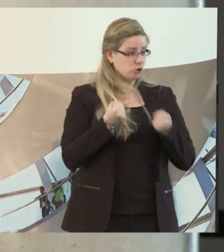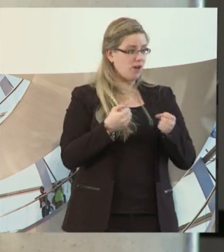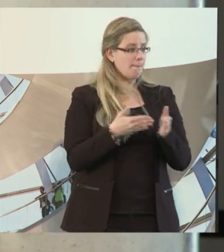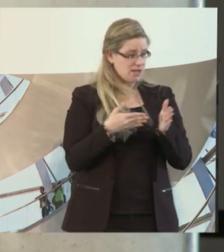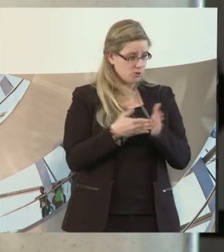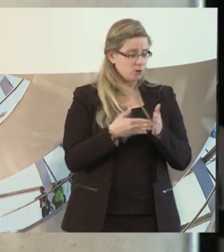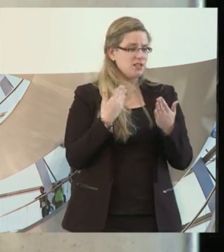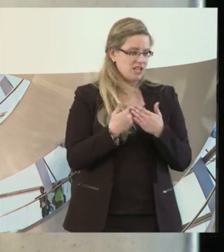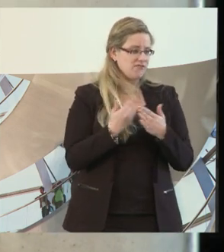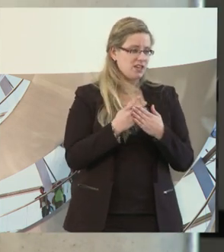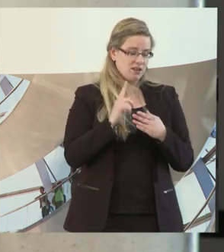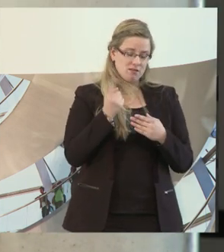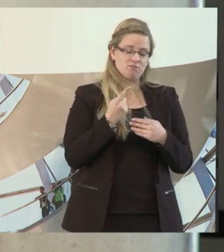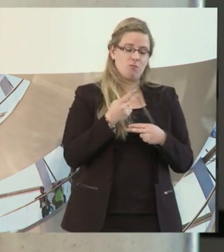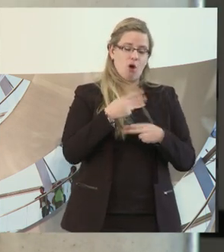Anliegen, das so zu sagen.